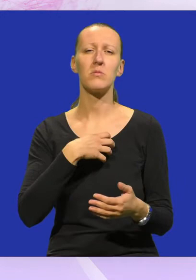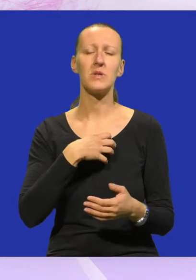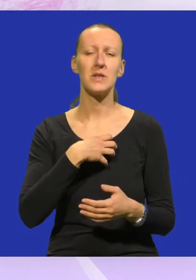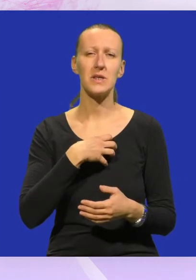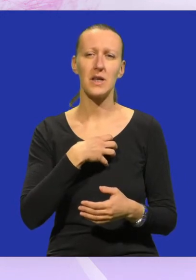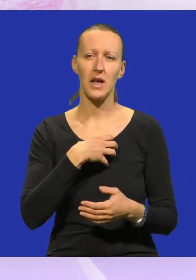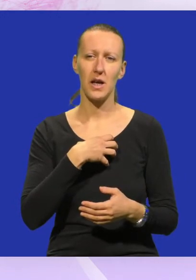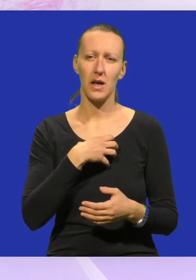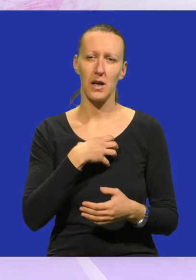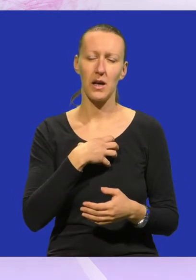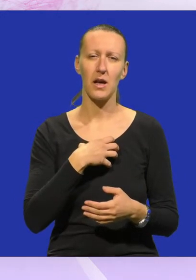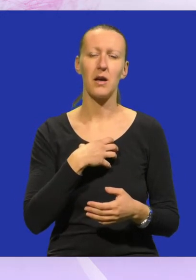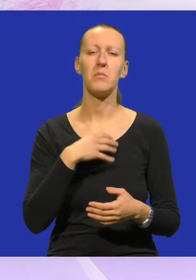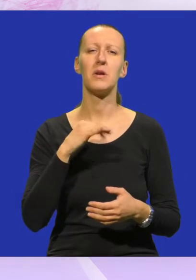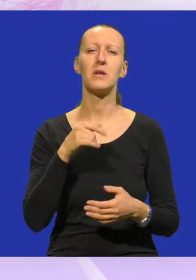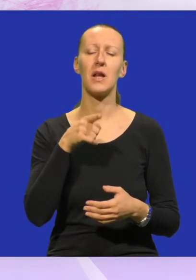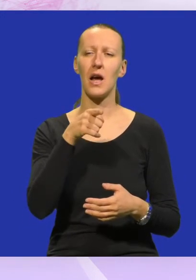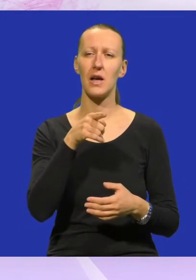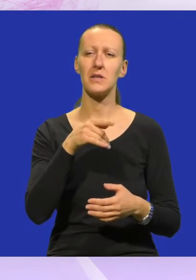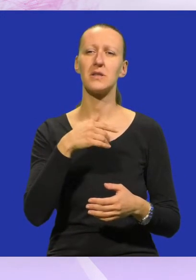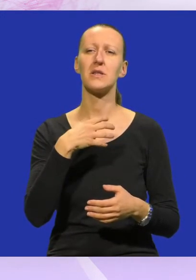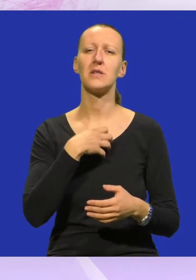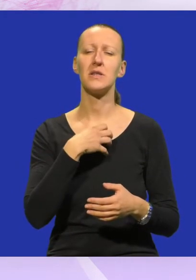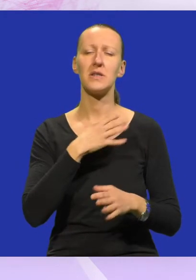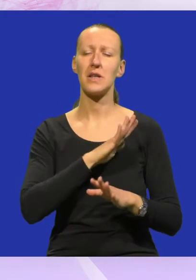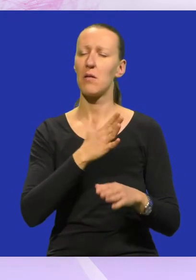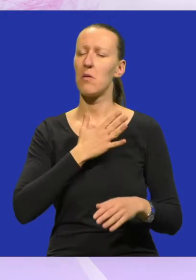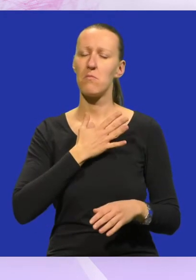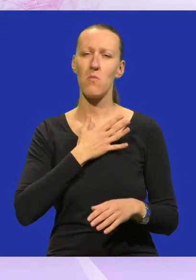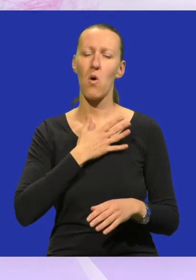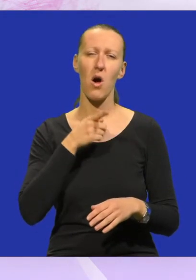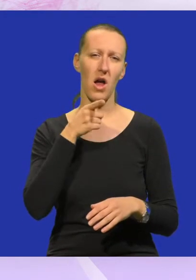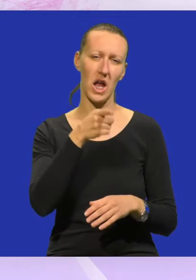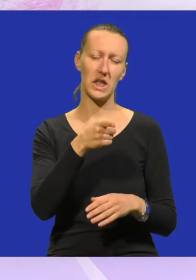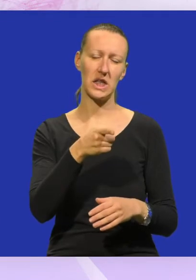da si samo moja ti.